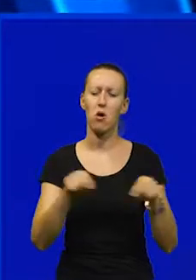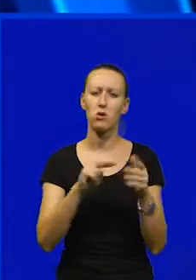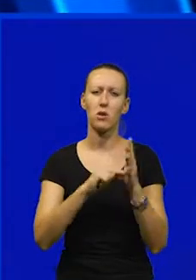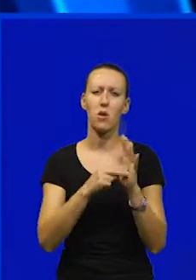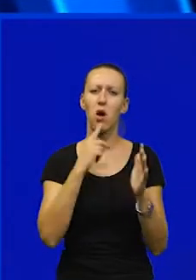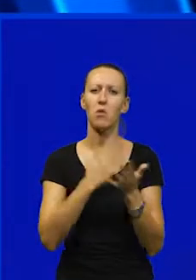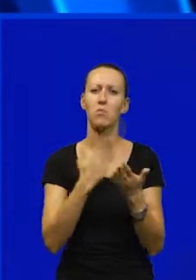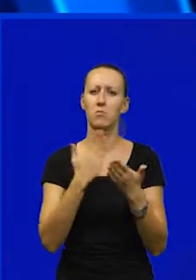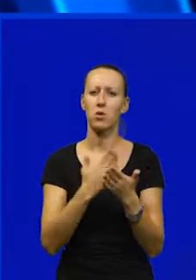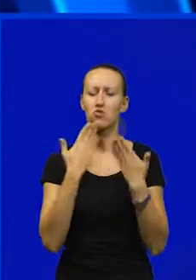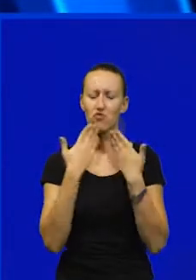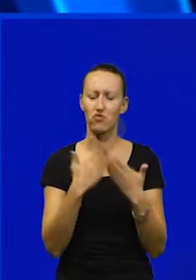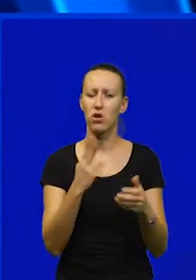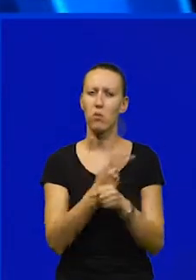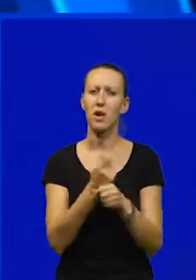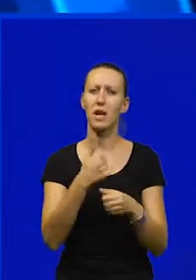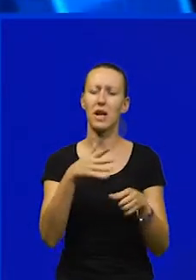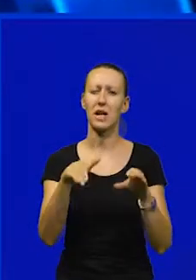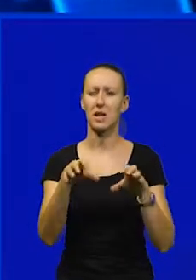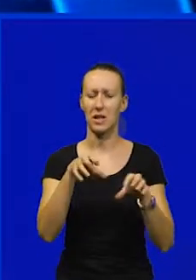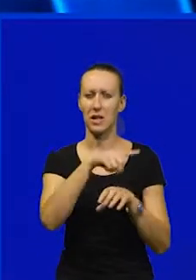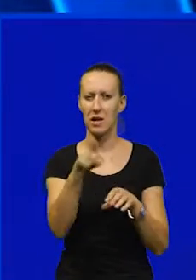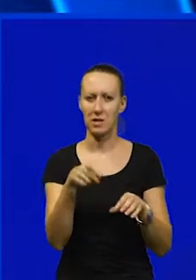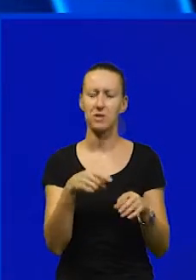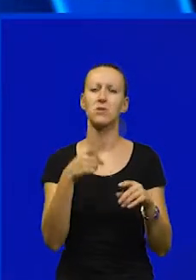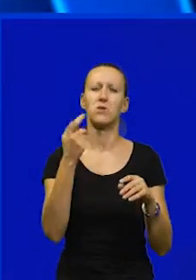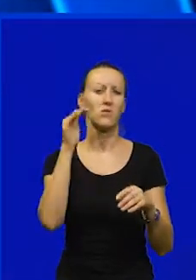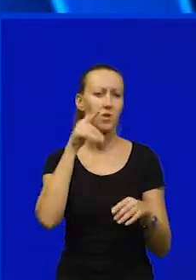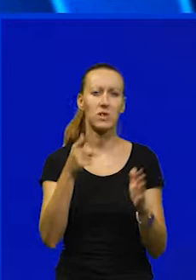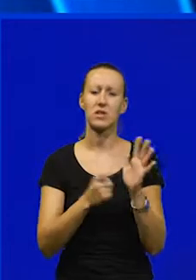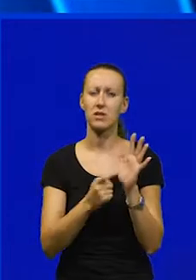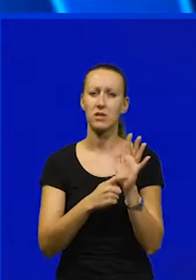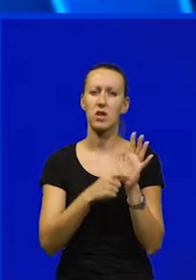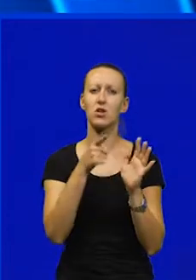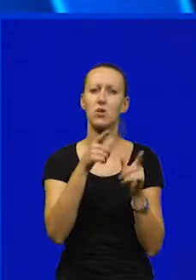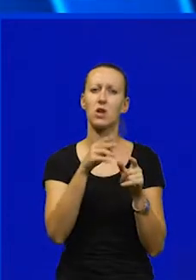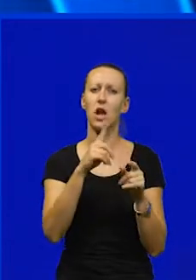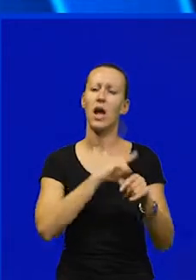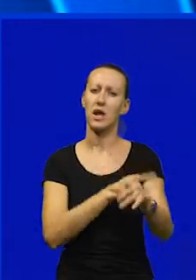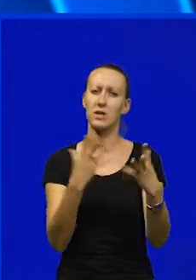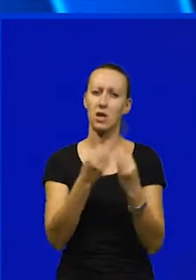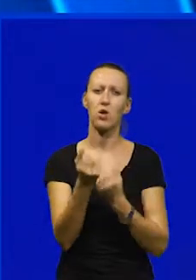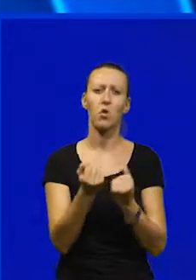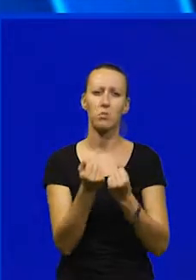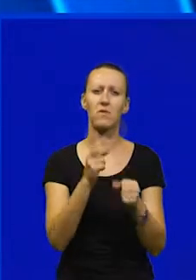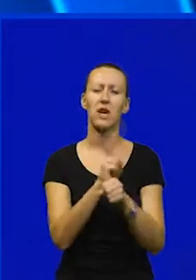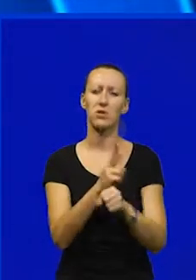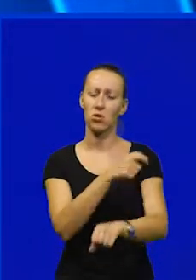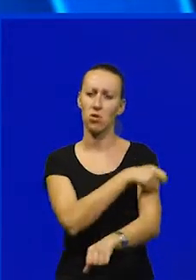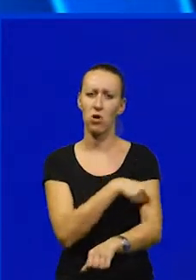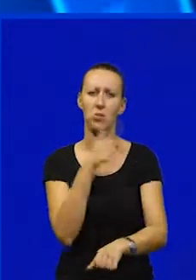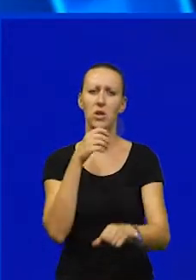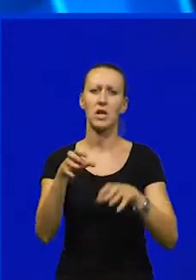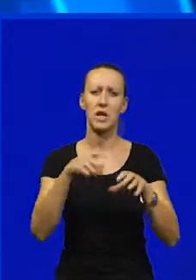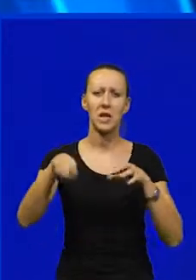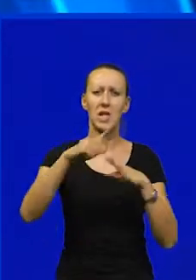koji bi naštetio Uljeniku ili radnicima. Od vlade se traži i to da u sinergiji sa upravnom nadzornim odborom i